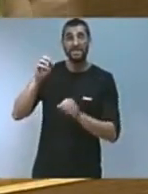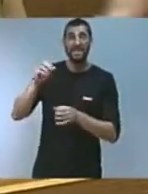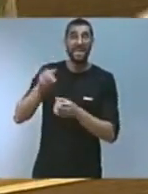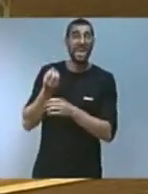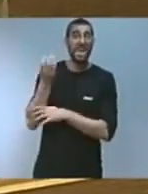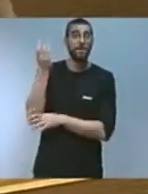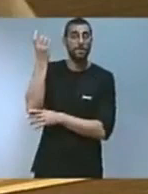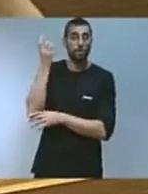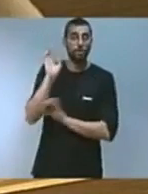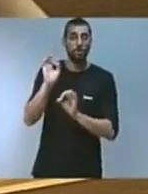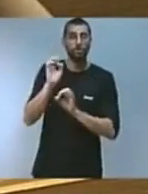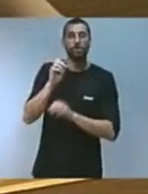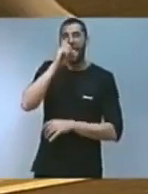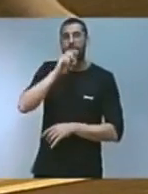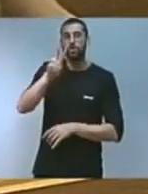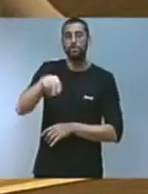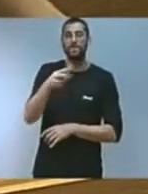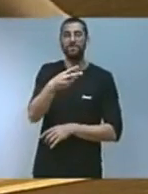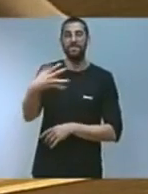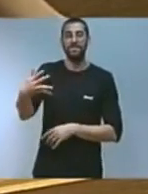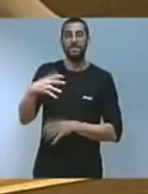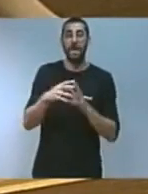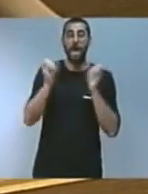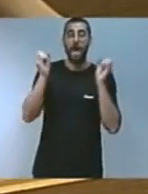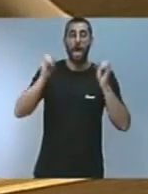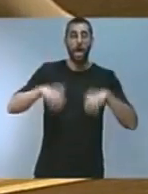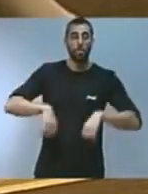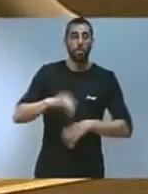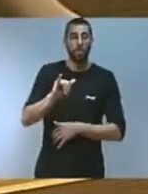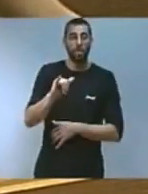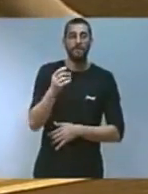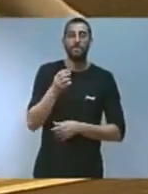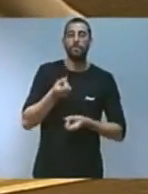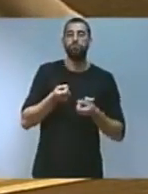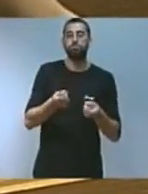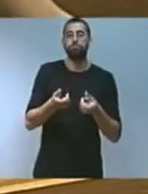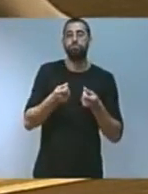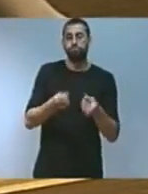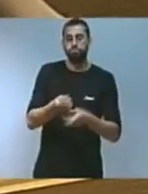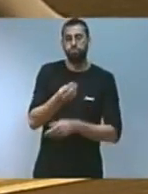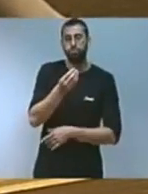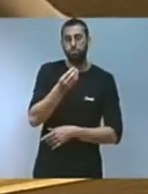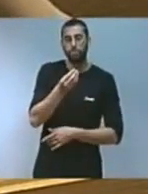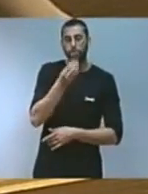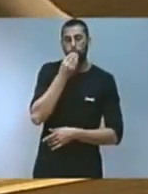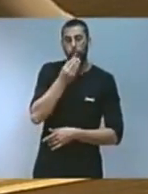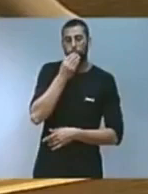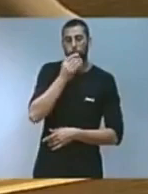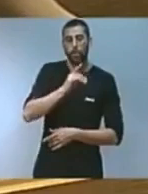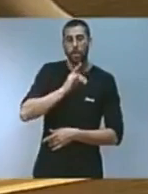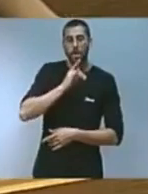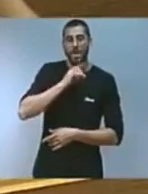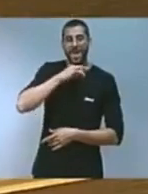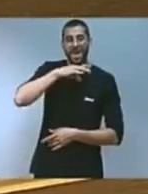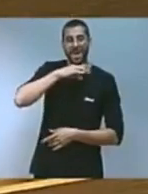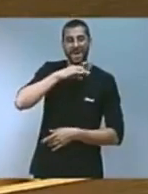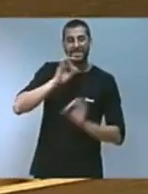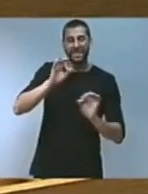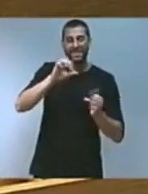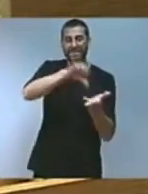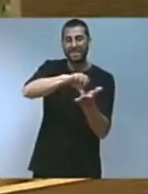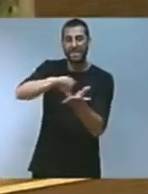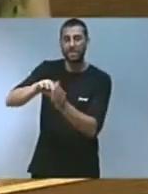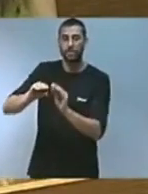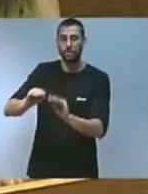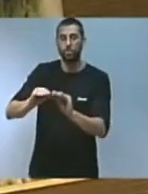haurem de fer amb un acord mar de subministrament d'energia elèctrica en els punts de consum de l'administració de la Generalitat, les seues entitats autònomes i ens